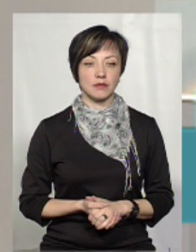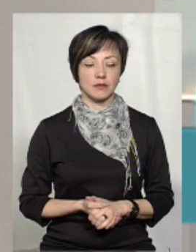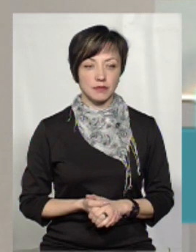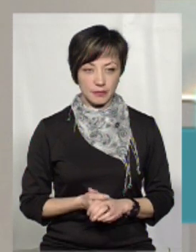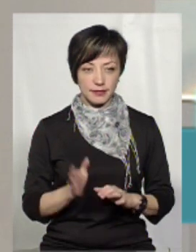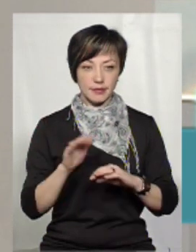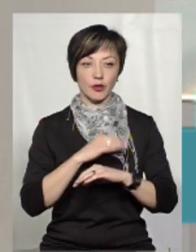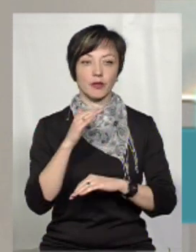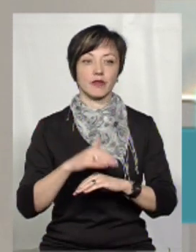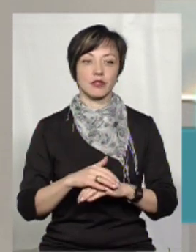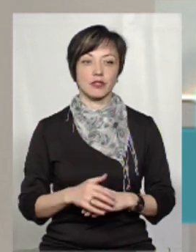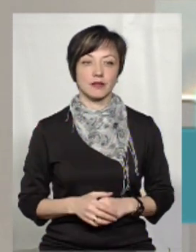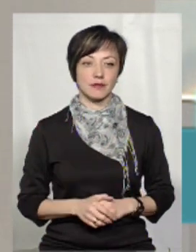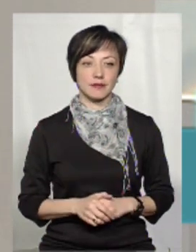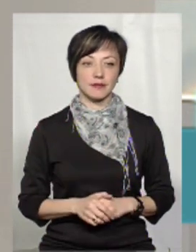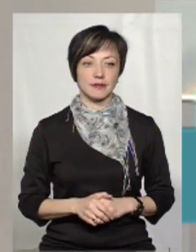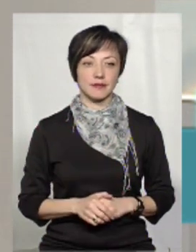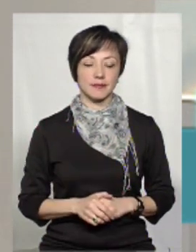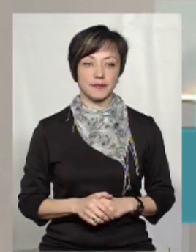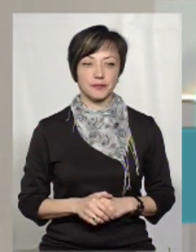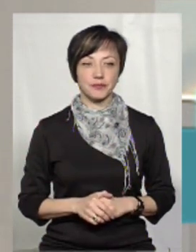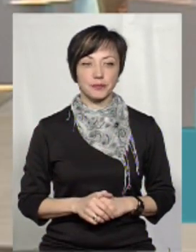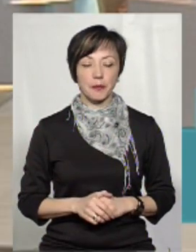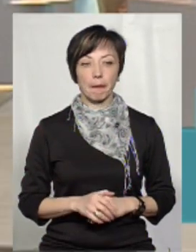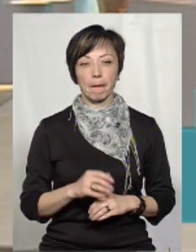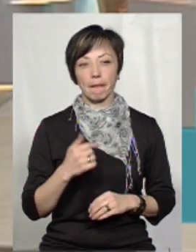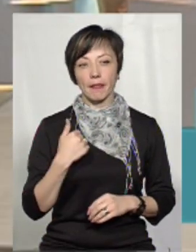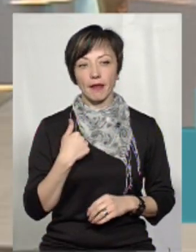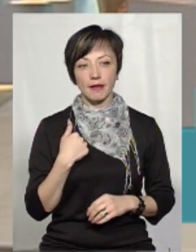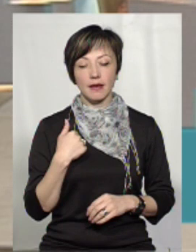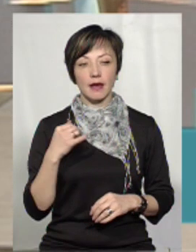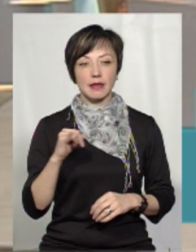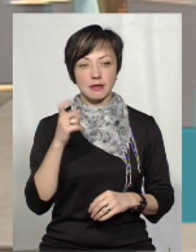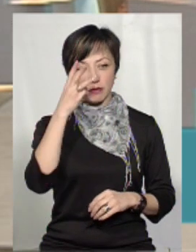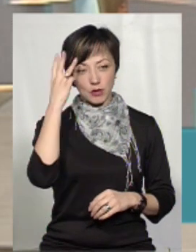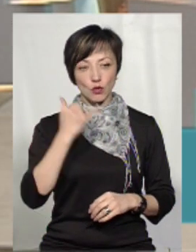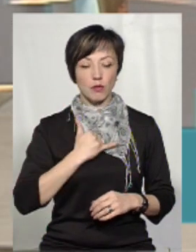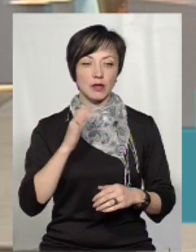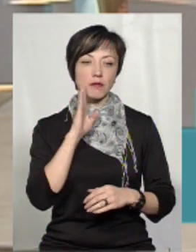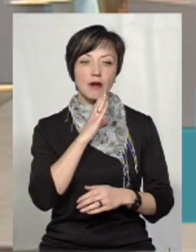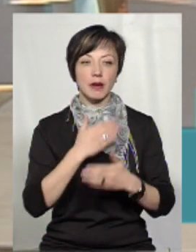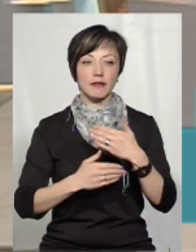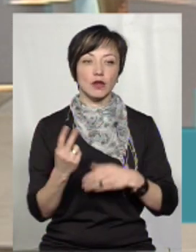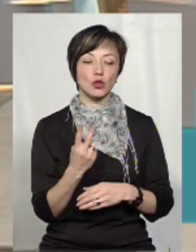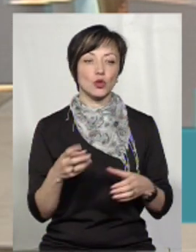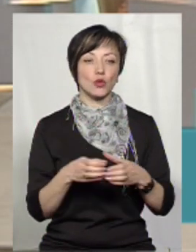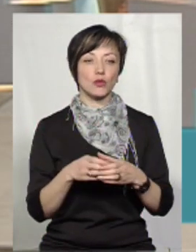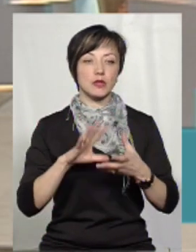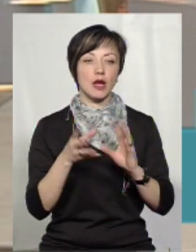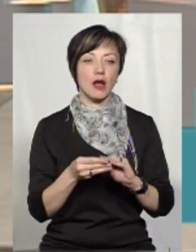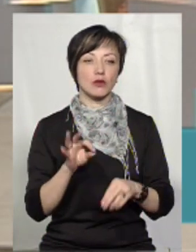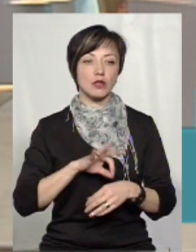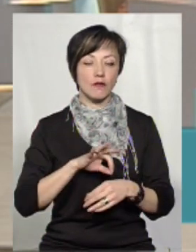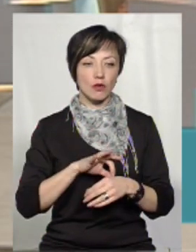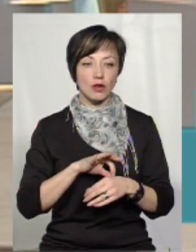Добрий вечір. Наталія Шмельницького. У мене мама інвалід другої групи загального